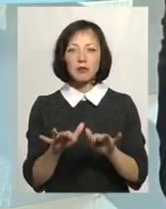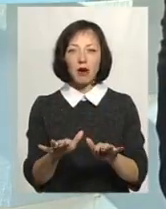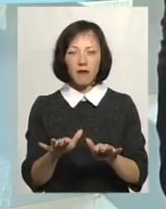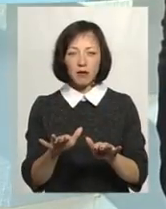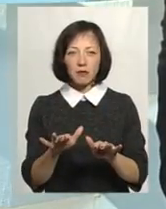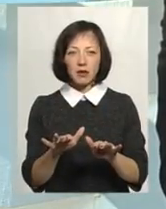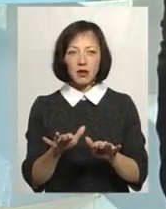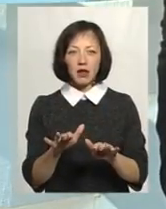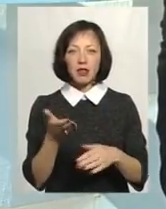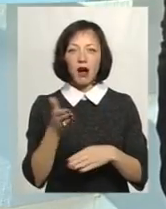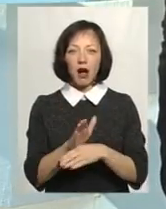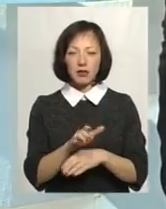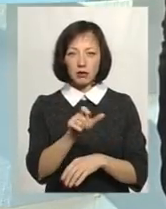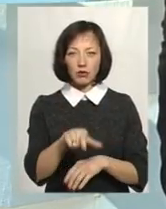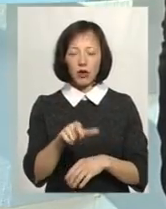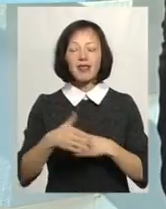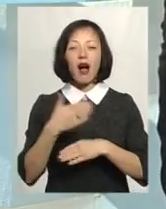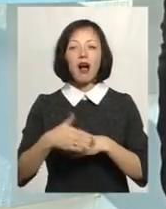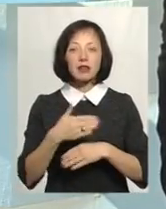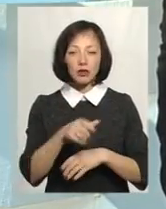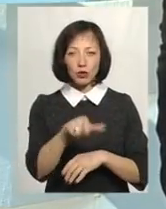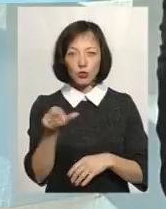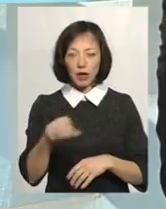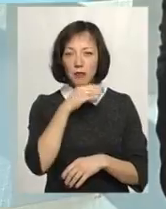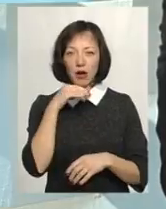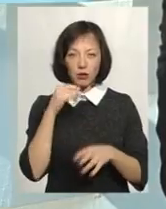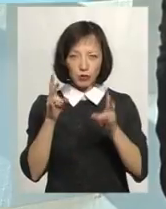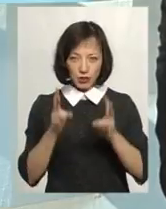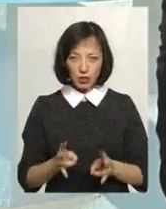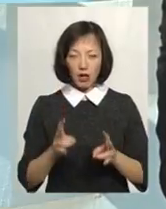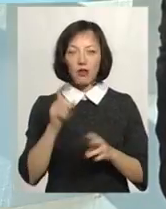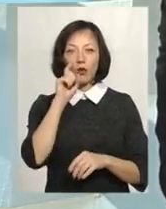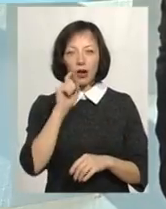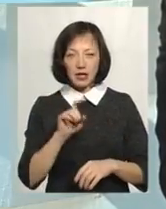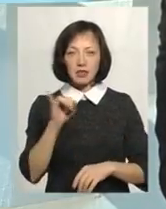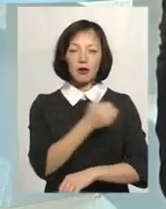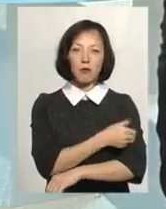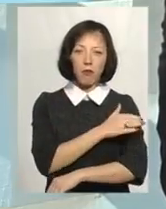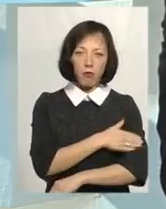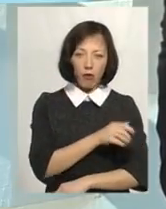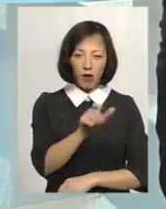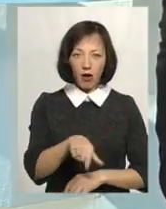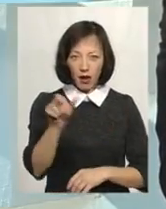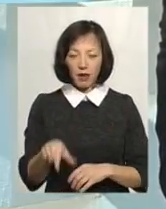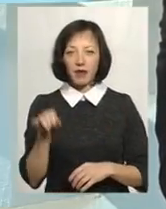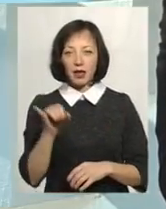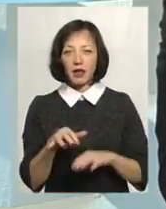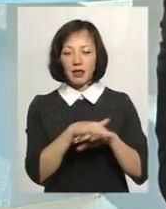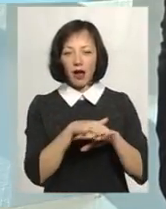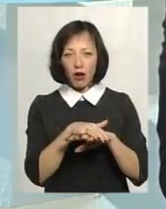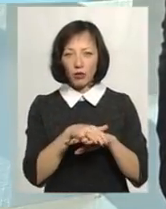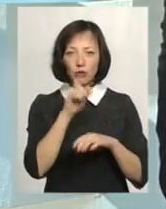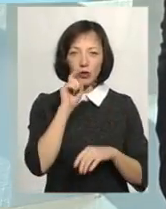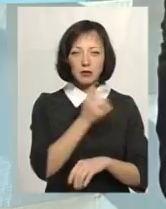наказано людей. І багато постраждало, звичайно, українців і поляків. І народи, і